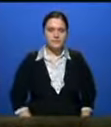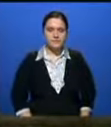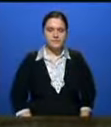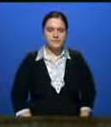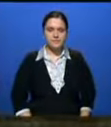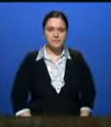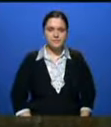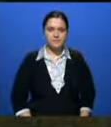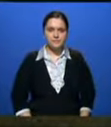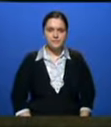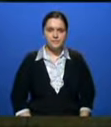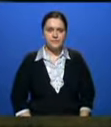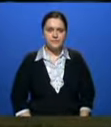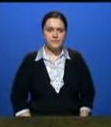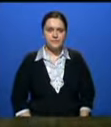Юлия Гончарма, Семилиано Вольпе, Италия.